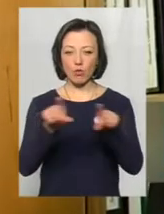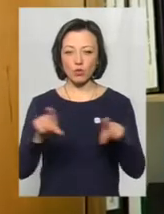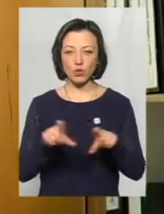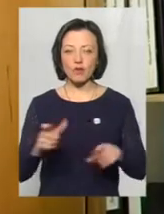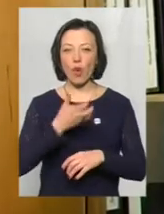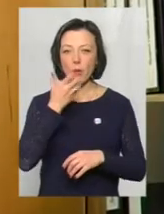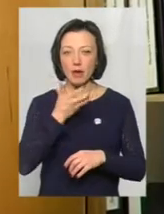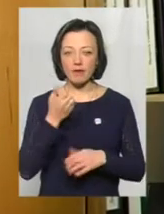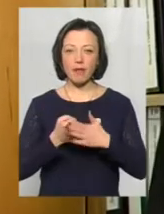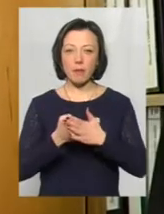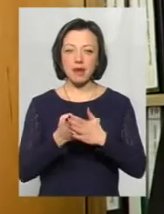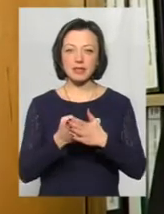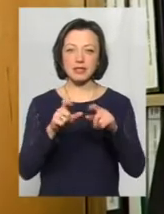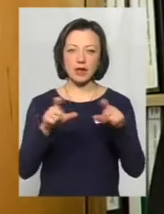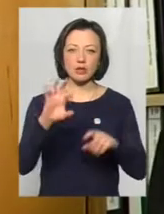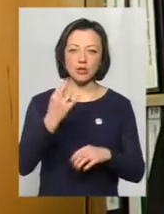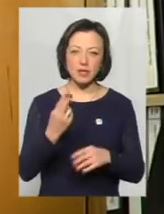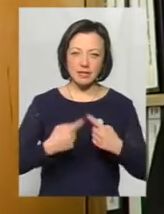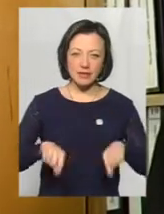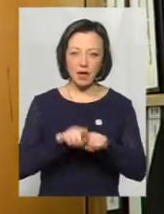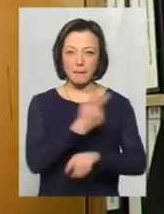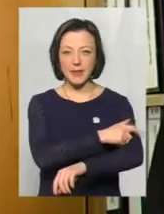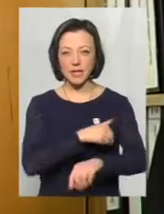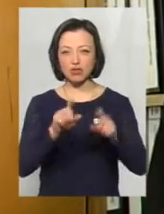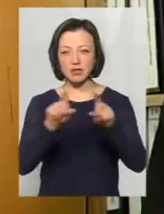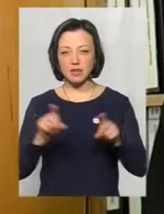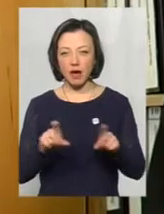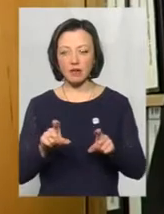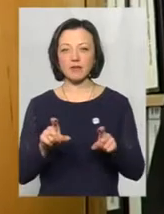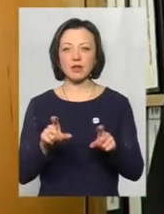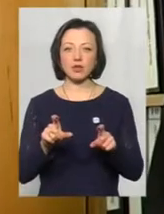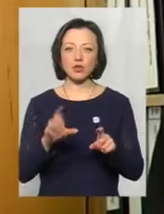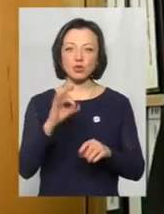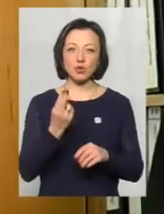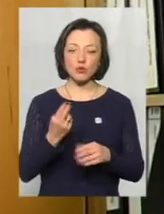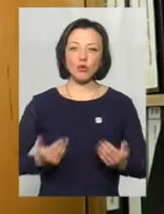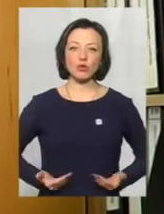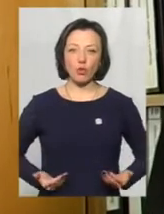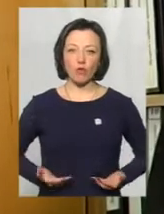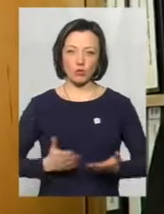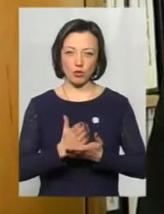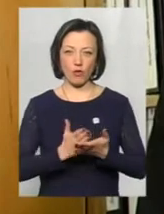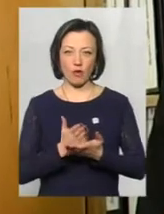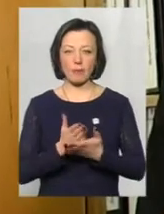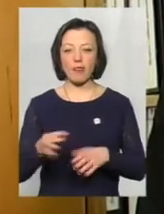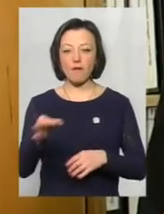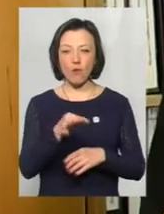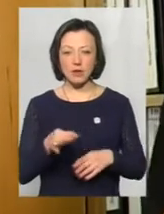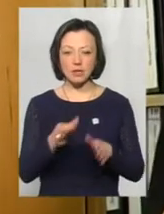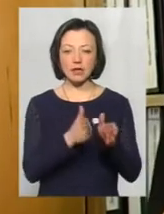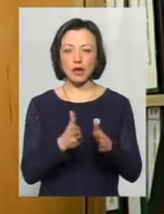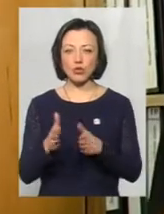пункти розгорнені на базі закладів соціальної сфери, медичних закладів, закладів соціально-побутового обслуговування. В області